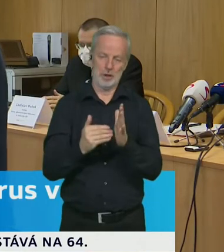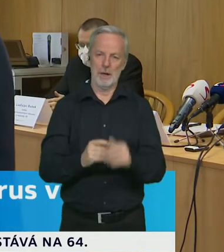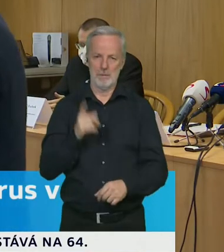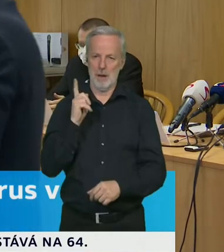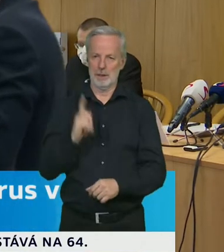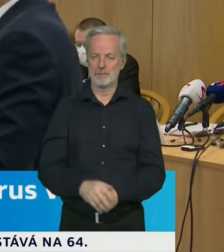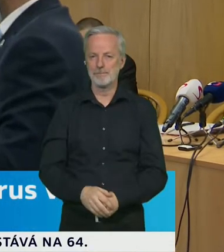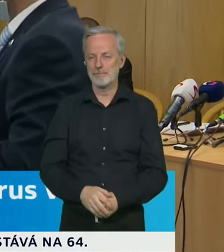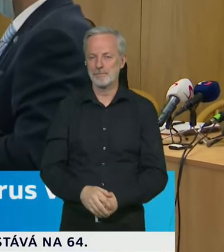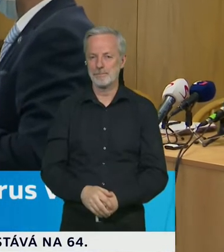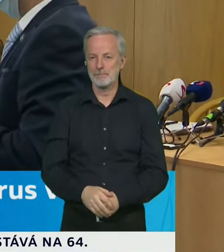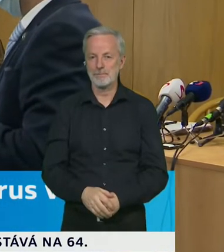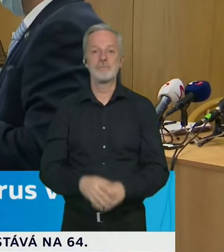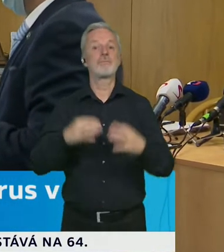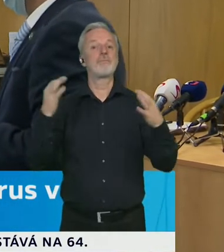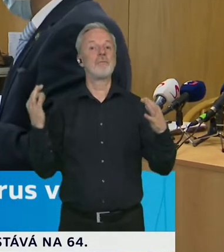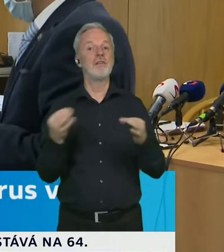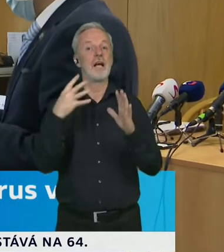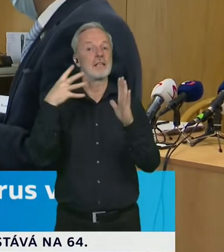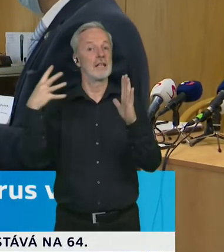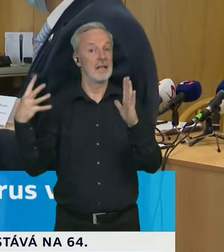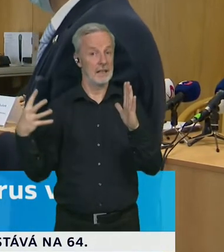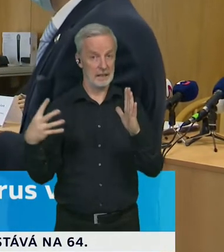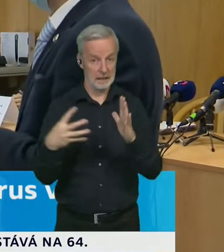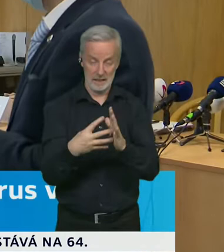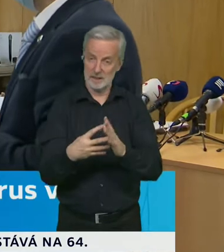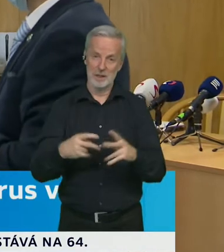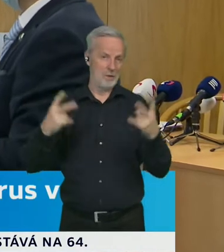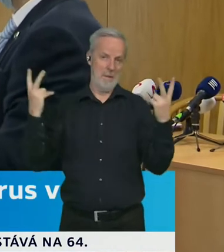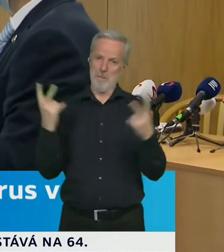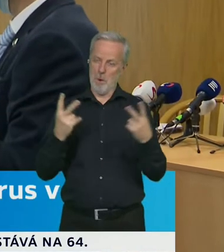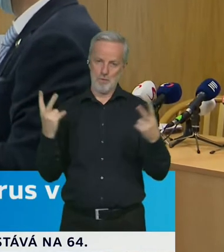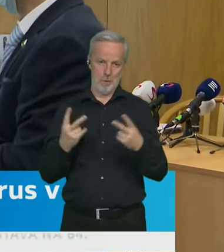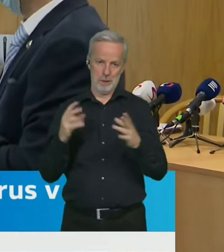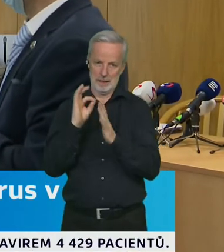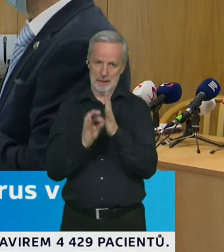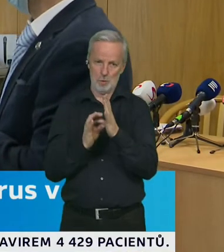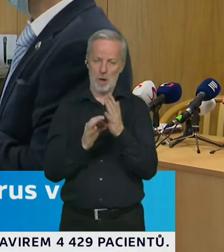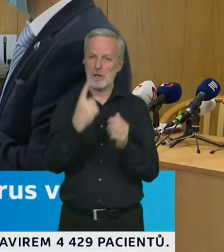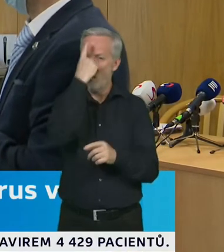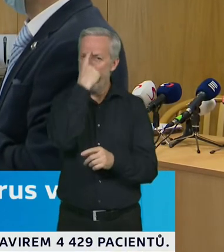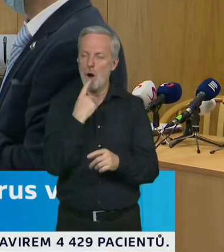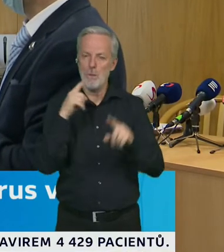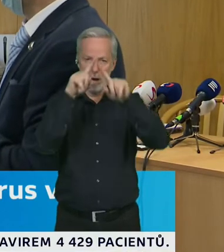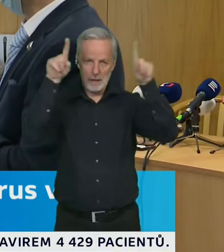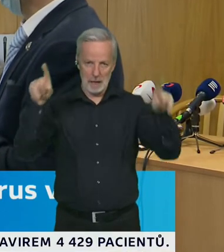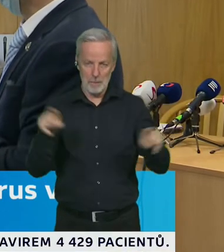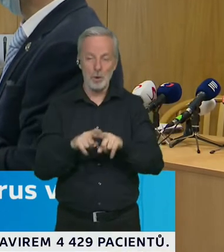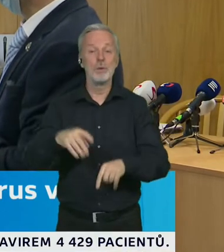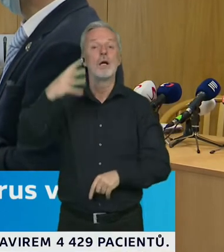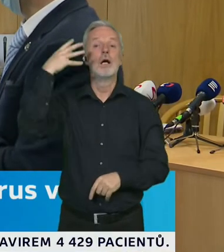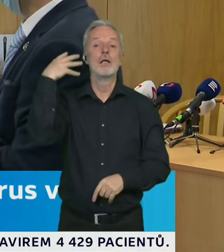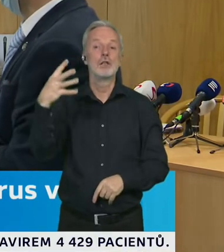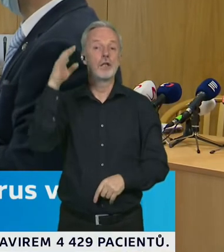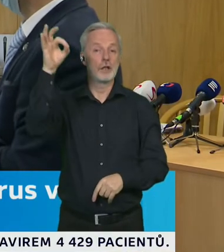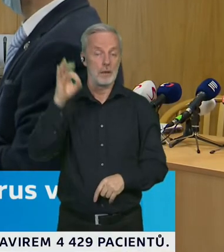Pokud se týká plošného testování, je to velmi, velmi podobný obrázek. Taky přes 40% by se nechalo